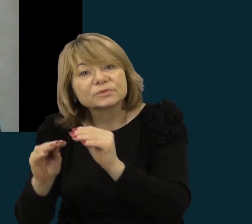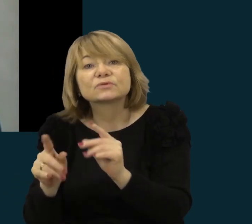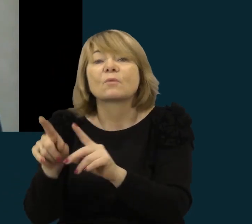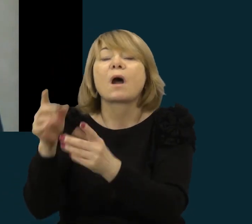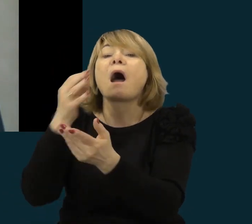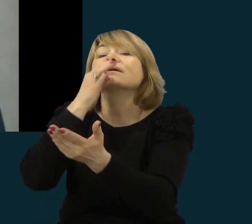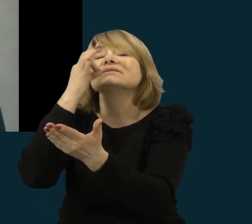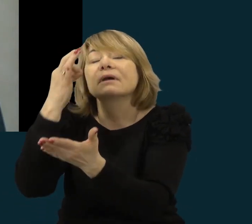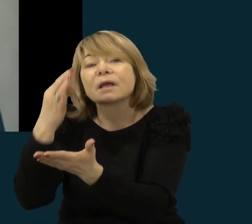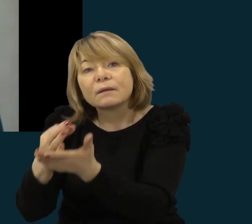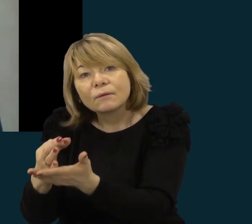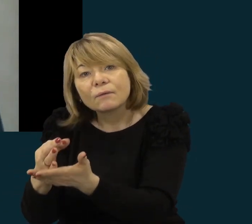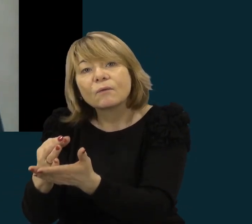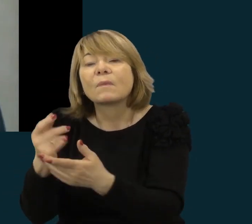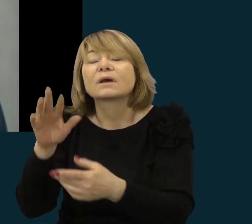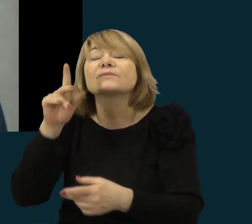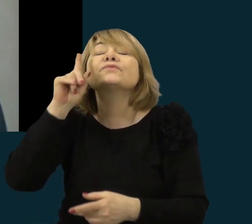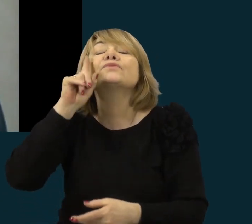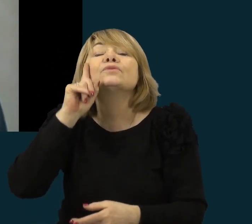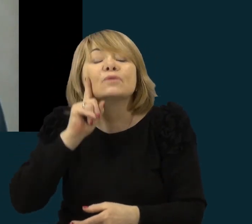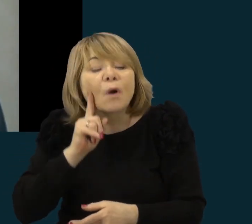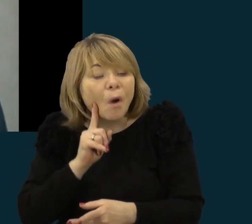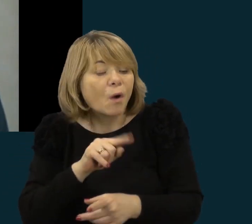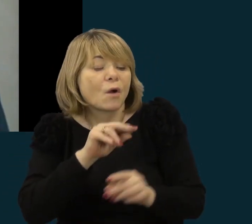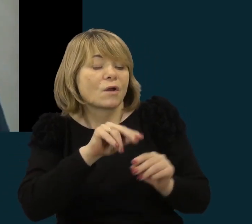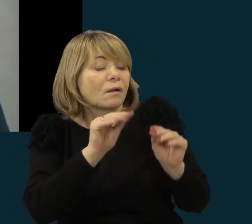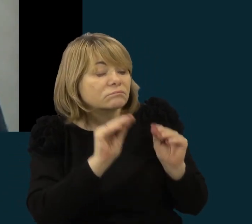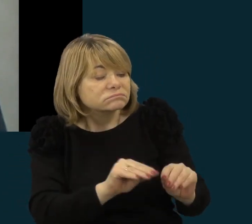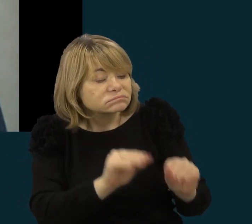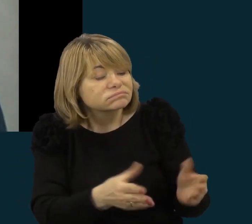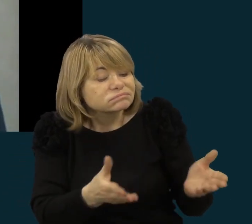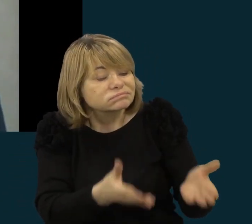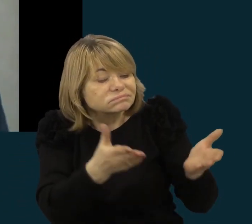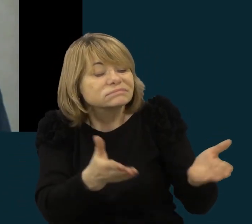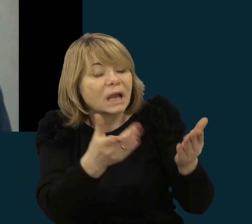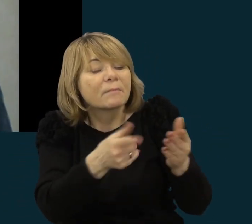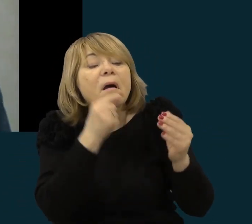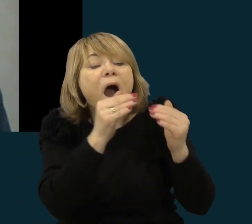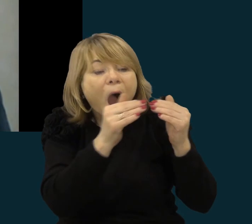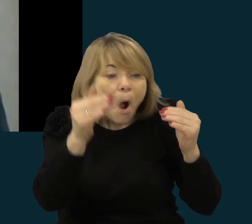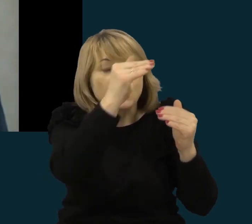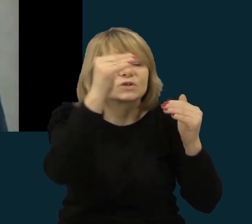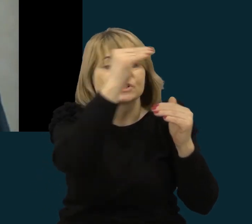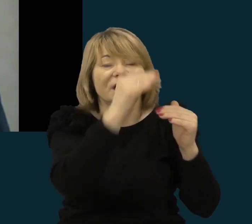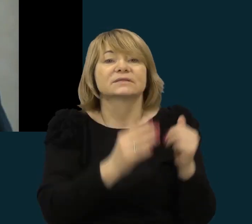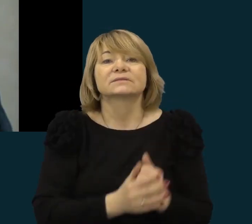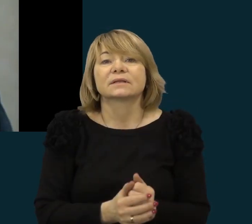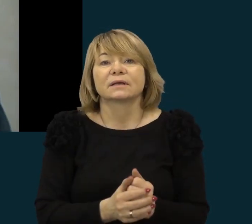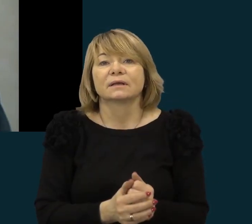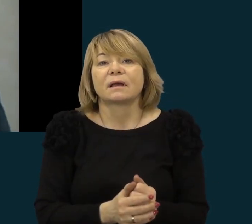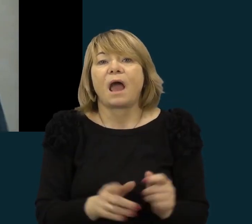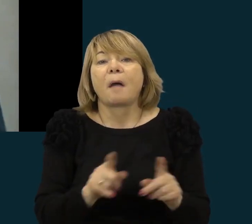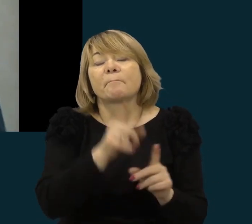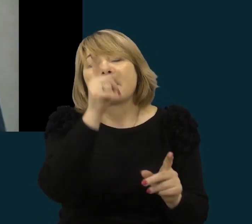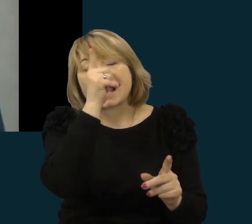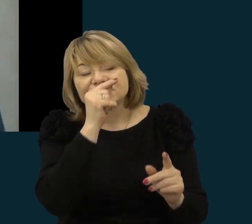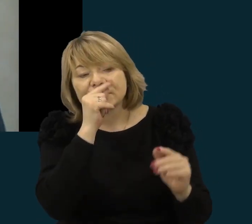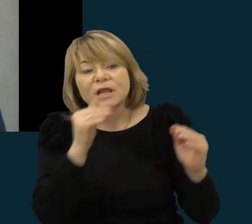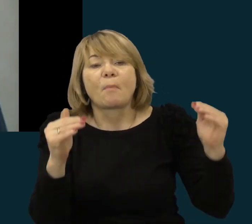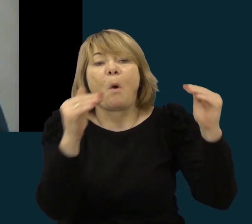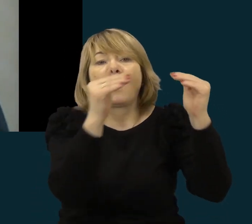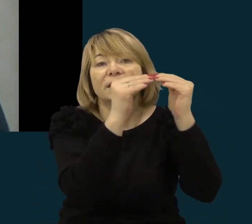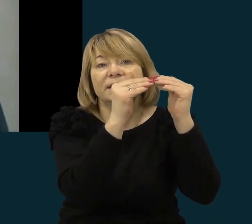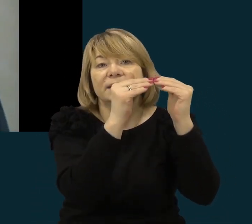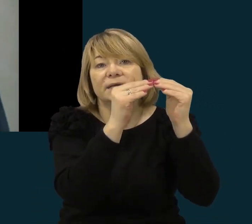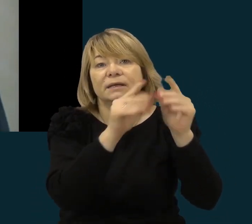atsakingumas ir noras mokinius pakelti aukštesnį, atsakykim, pažinimo lygį ir